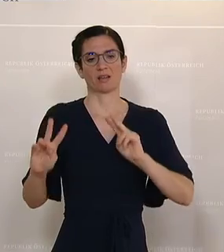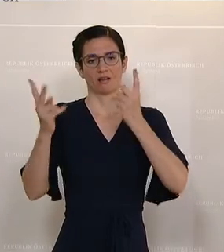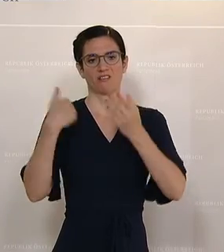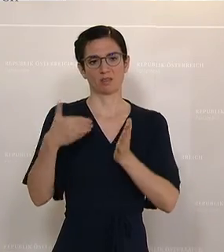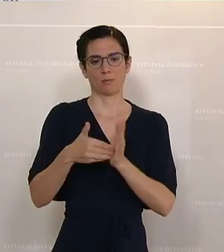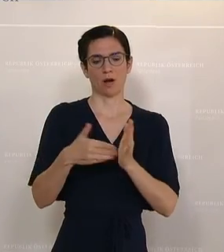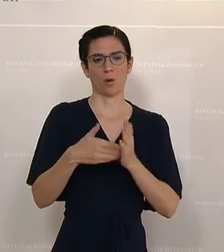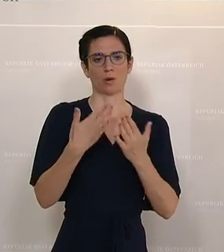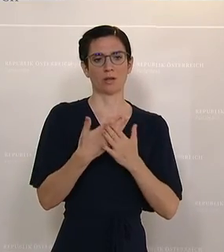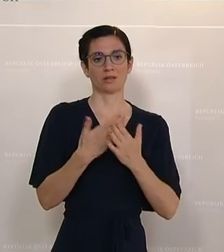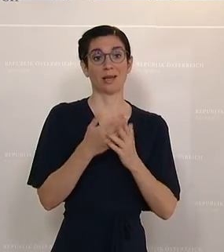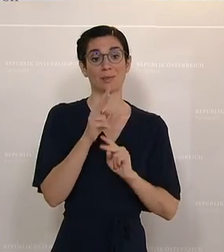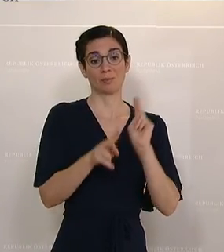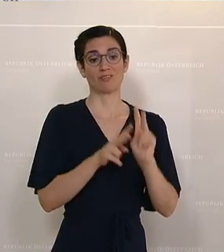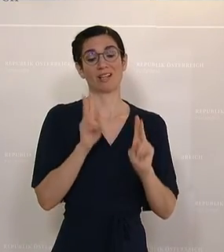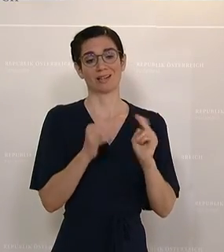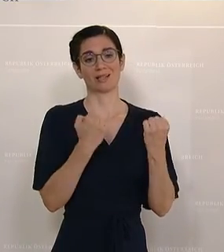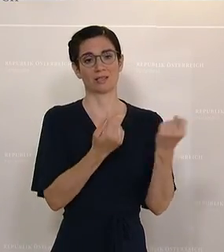um dort in Zukunft die Pflege sicherstellen zu können. Vielen Dank. Vielen